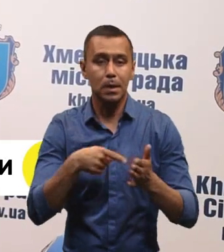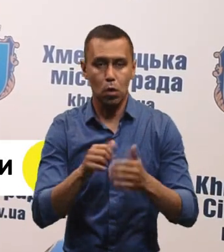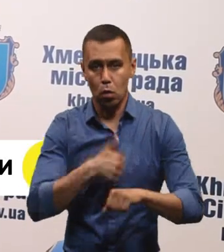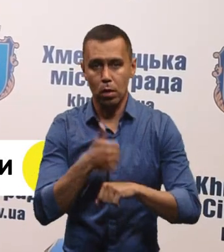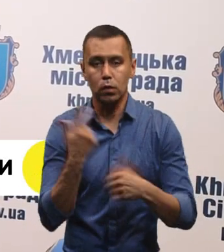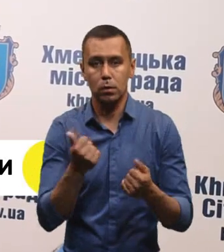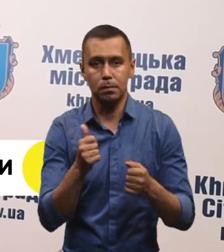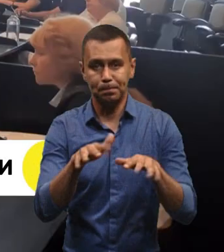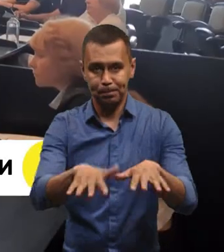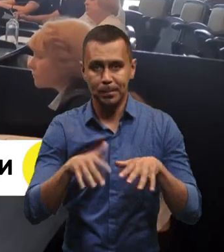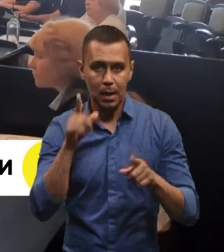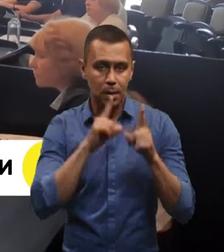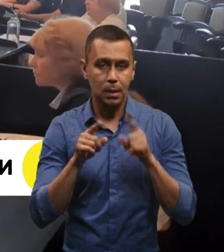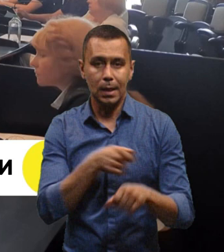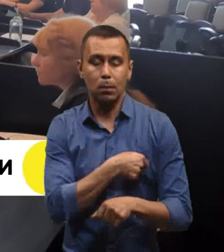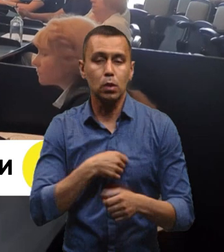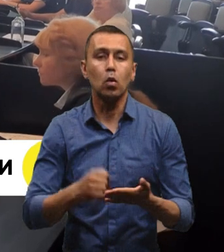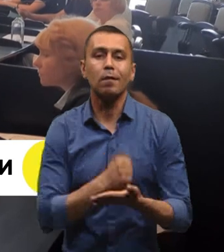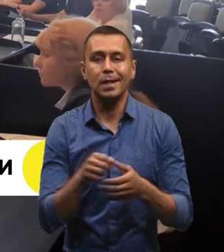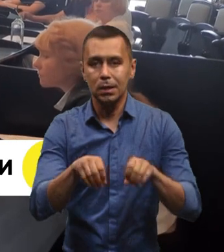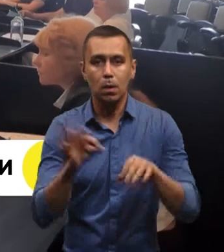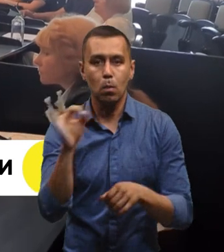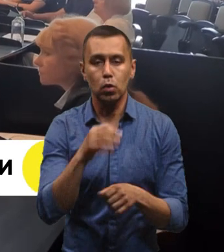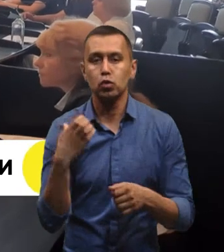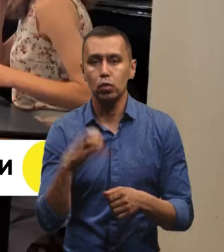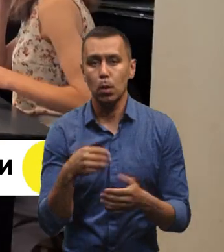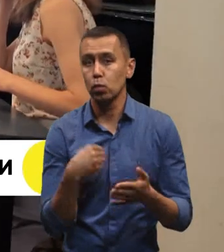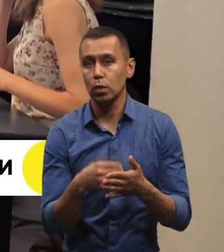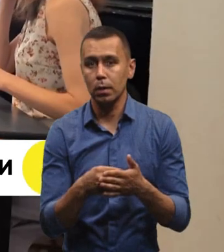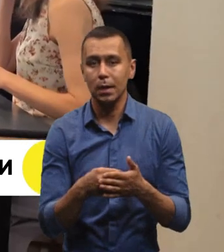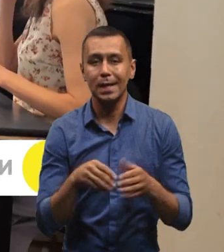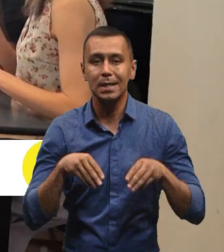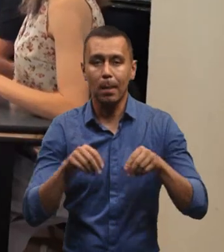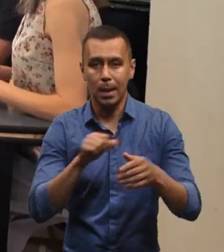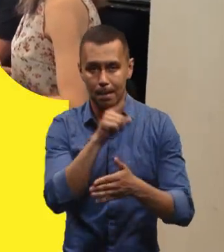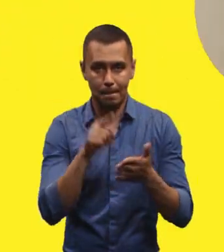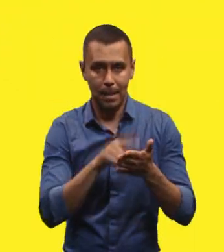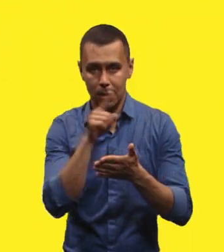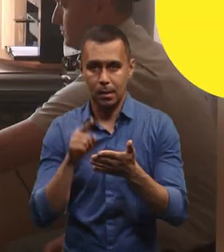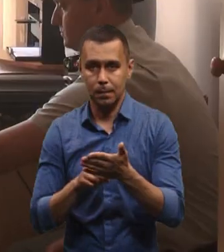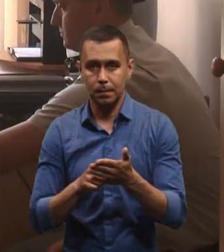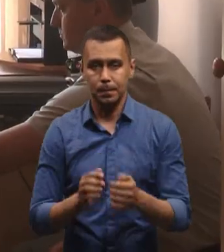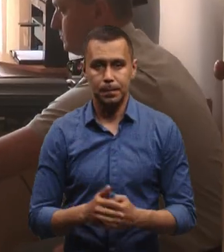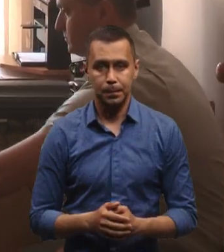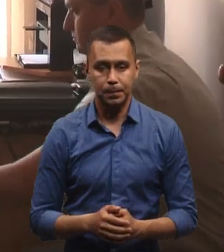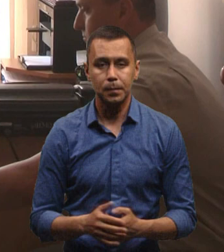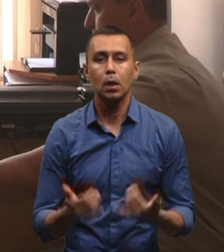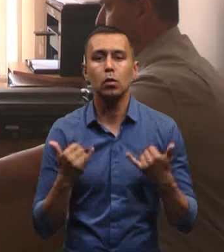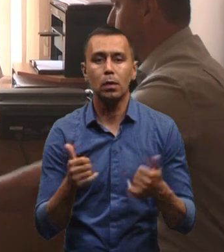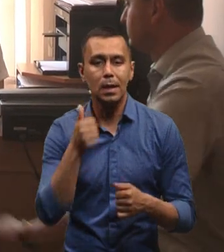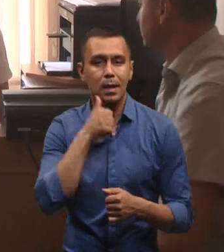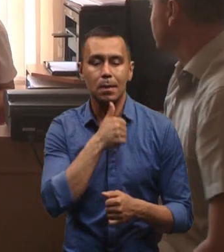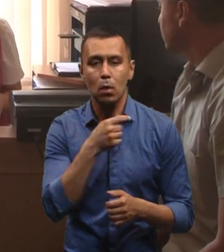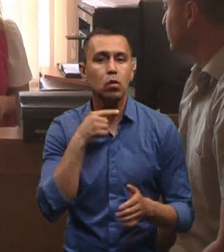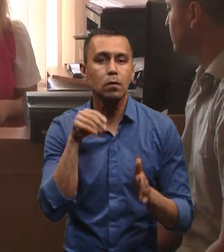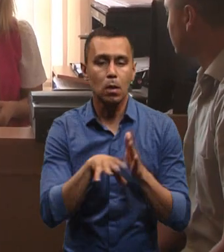сьогоднішньому пленарному засіданні депутати ухвалили рішення щодо сотні бюджетних та земельних питань. Сьогодні таємним